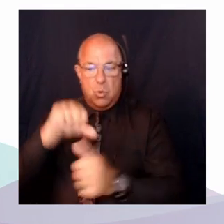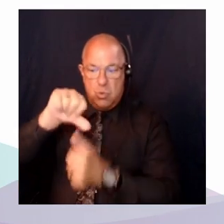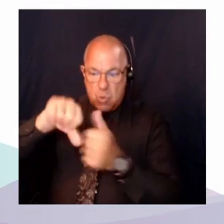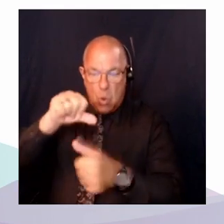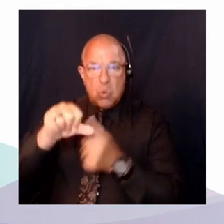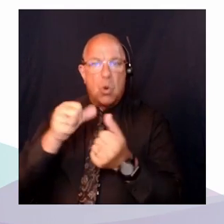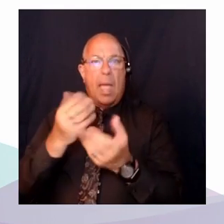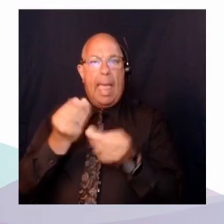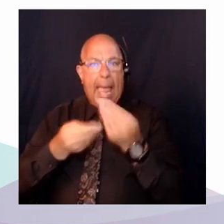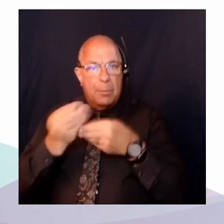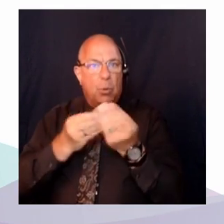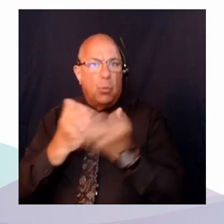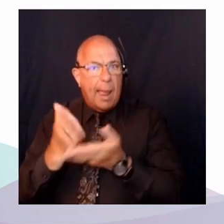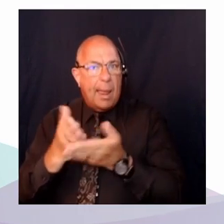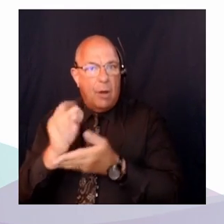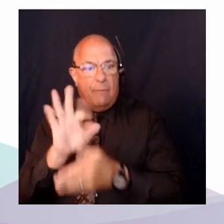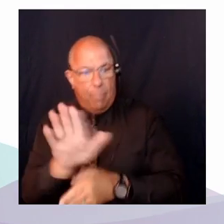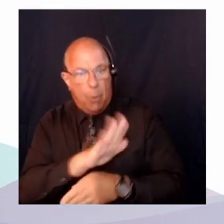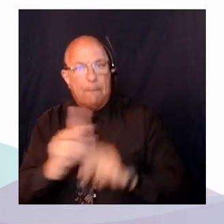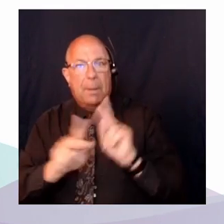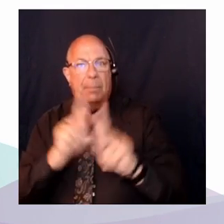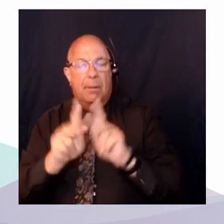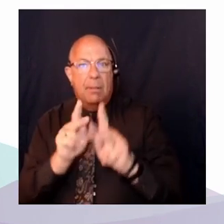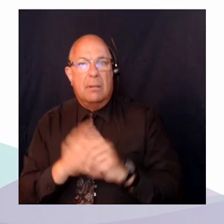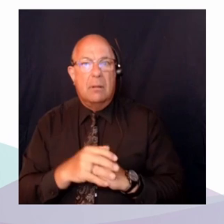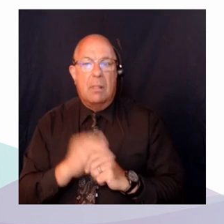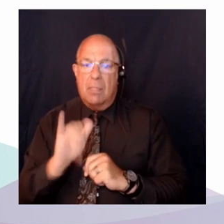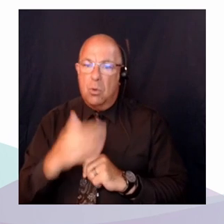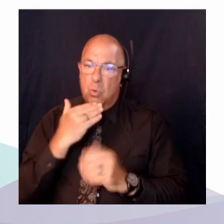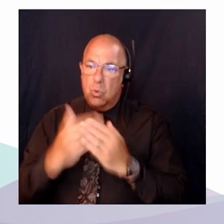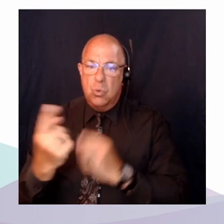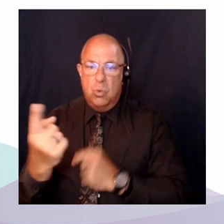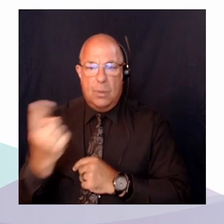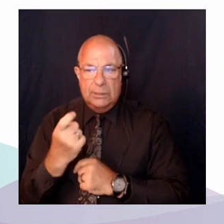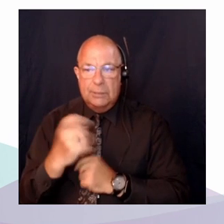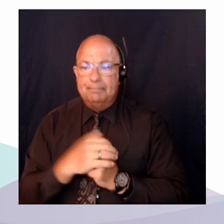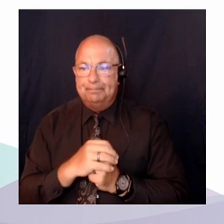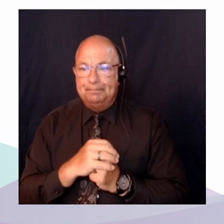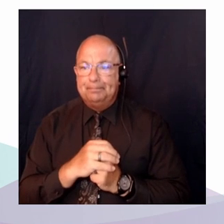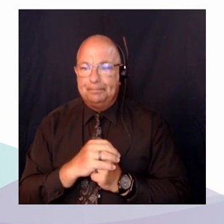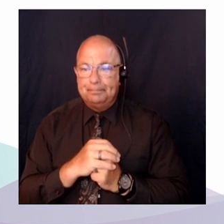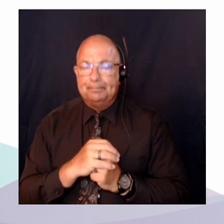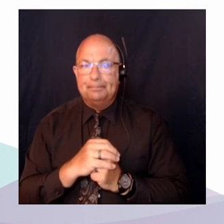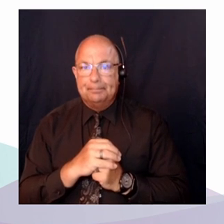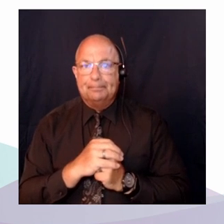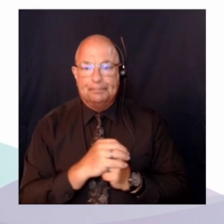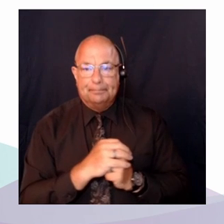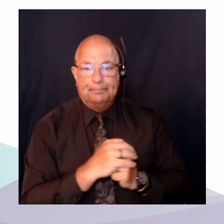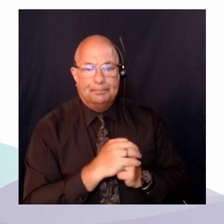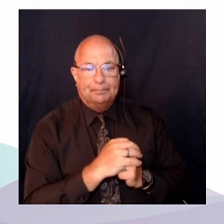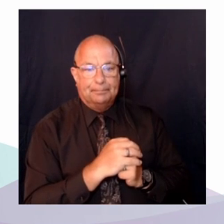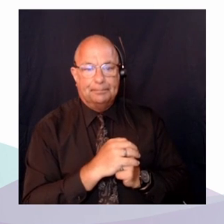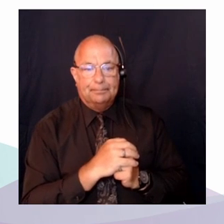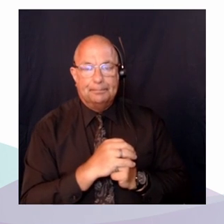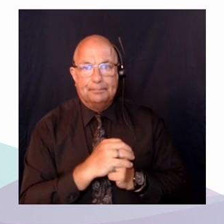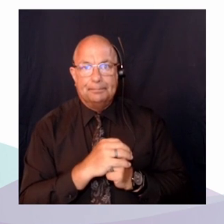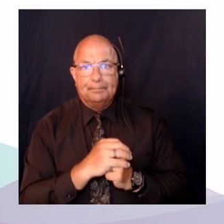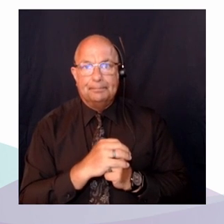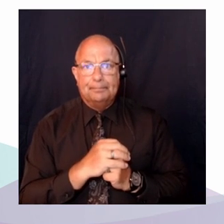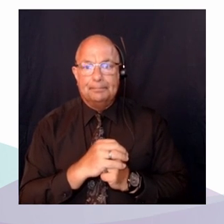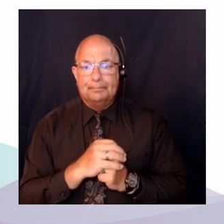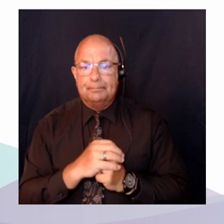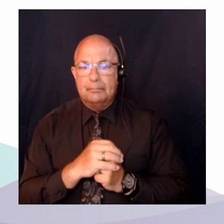C'est une excellente question. J'ai fait, c'était à l'époque pré-pandémique, j'ai